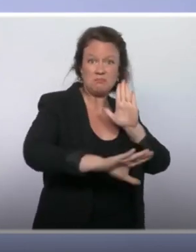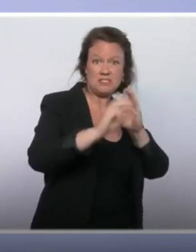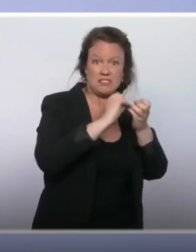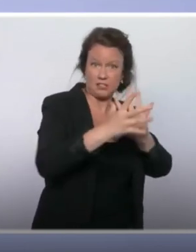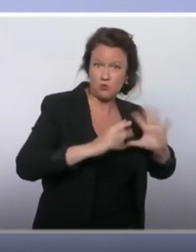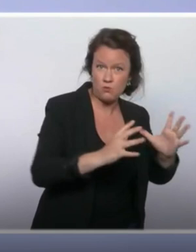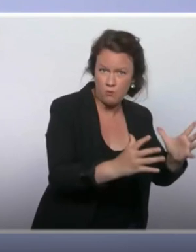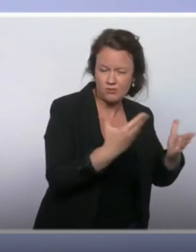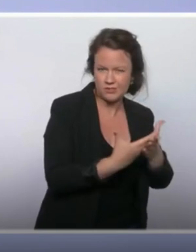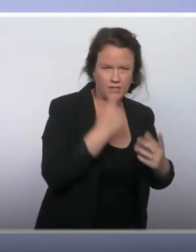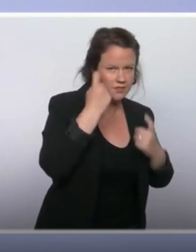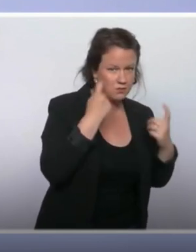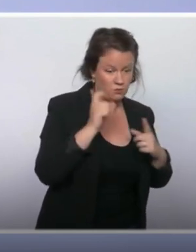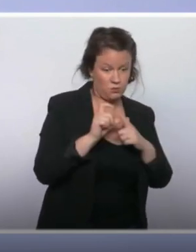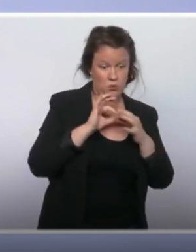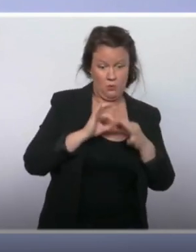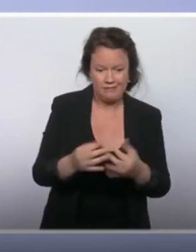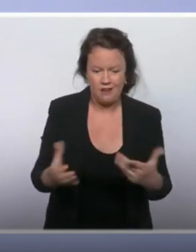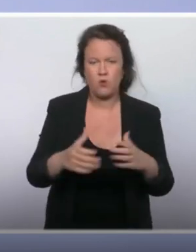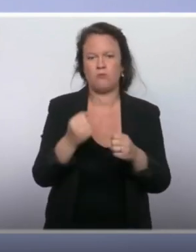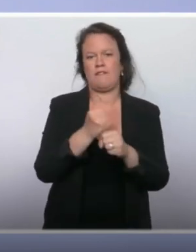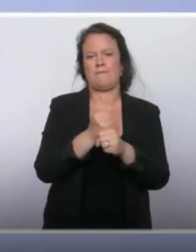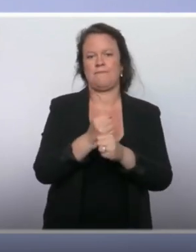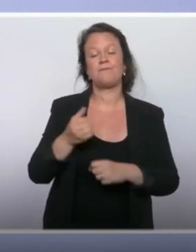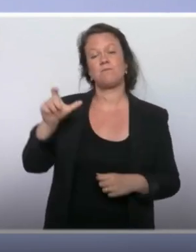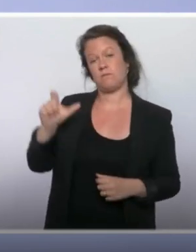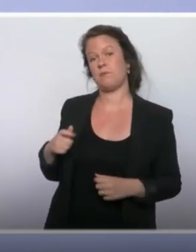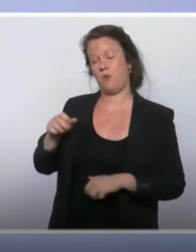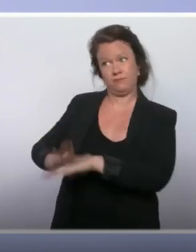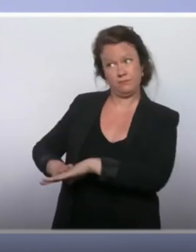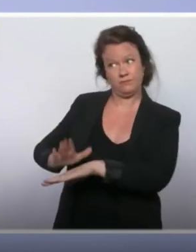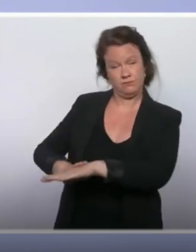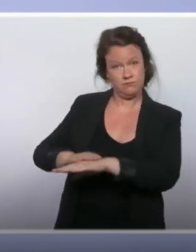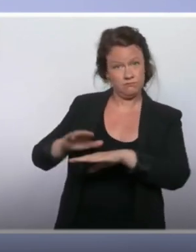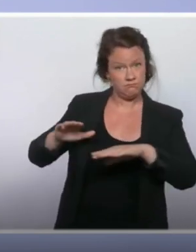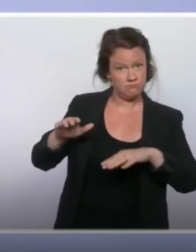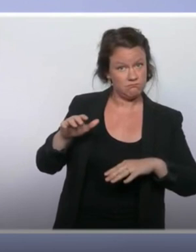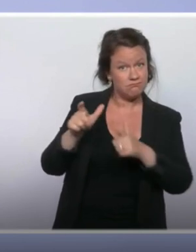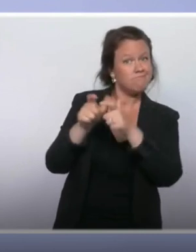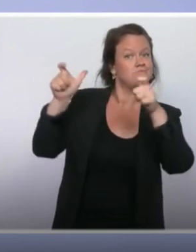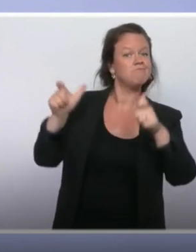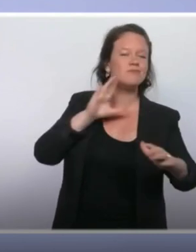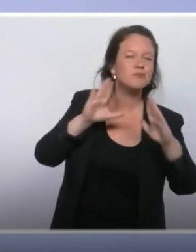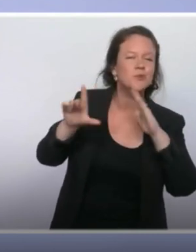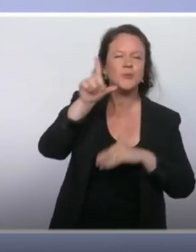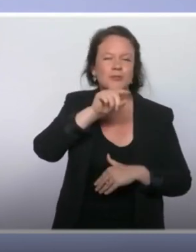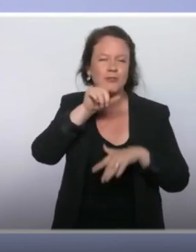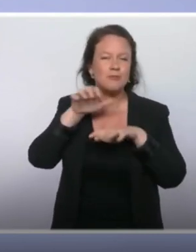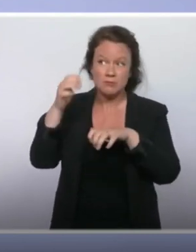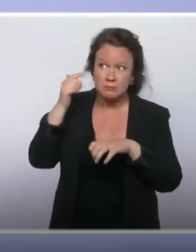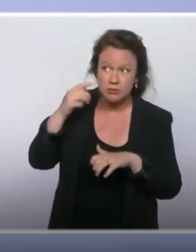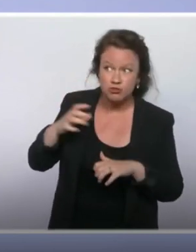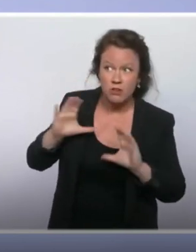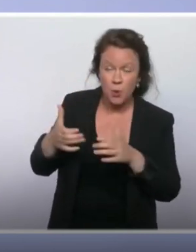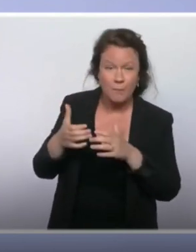un appel ferme aux plateformes numériques pour que des contenus qui pouvaient accentuer les violences soient retirés dans les meilleurs